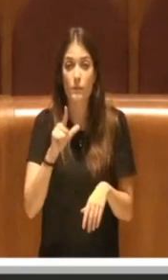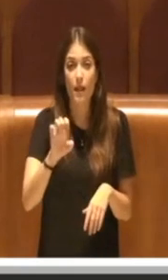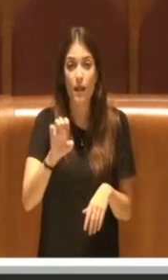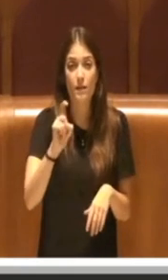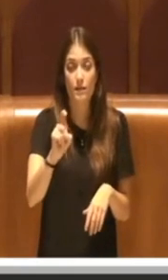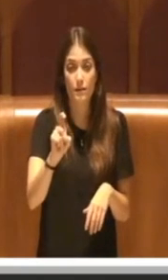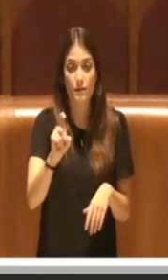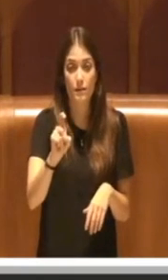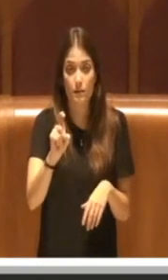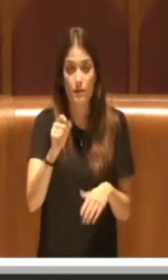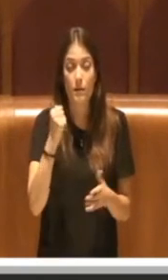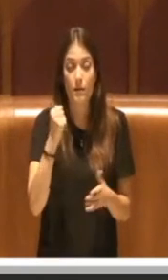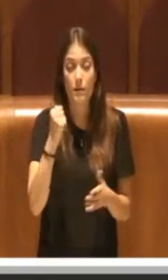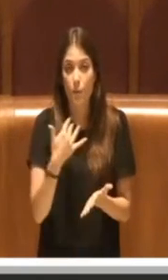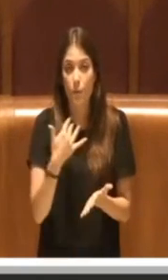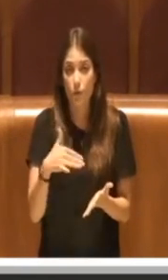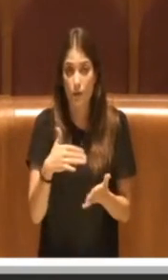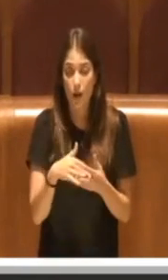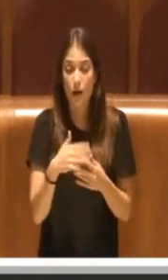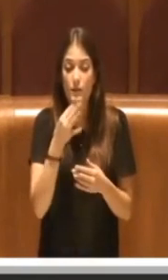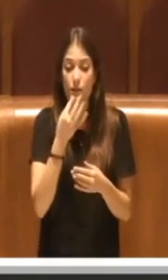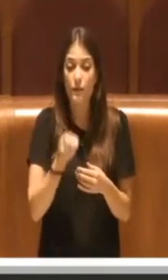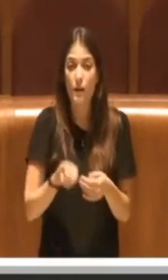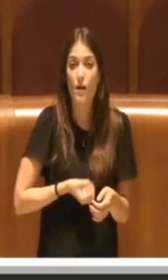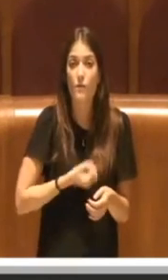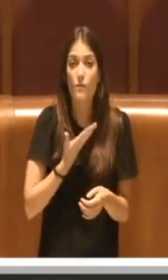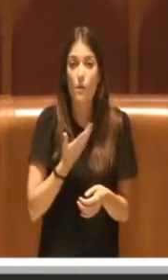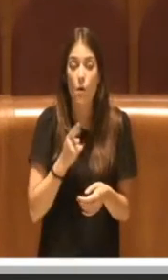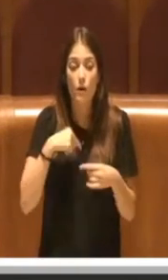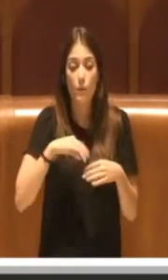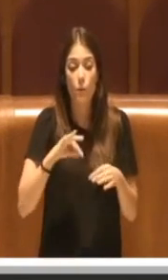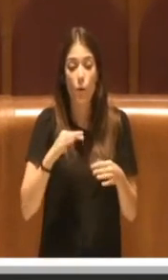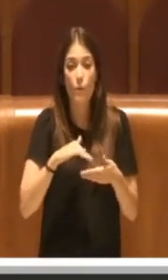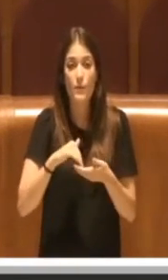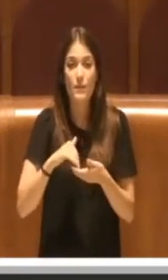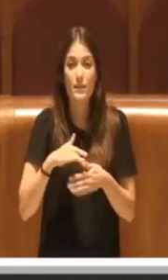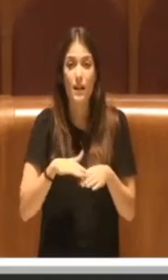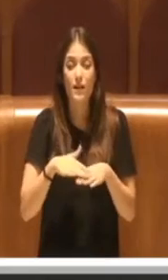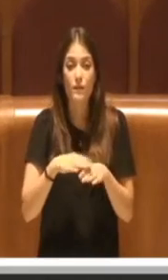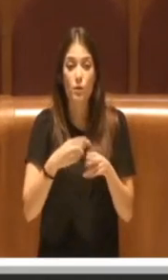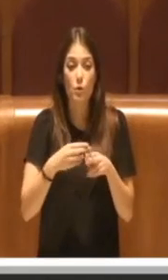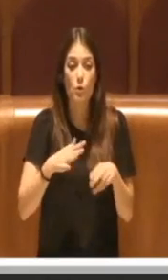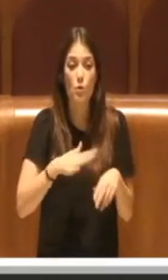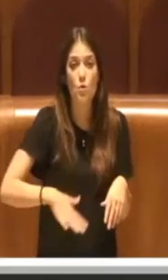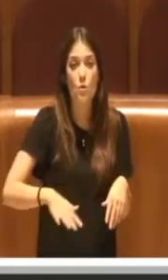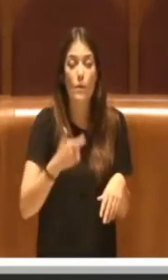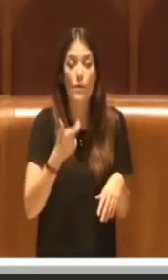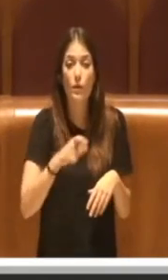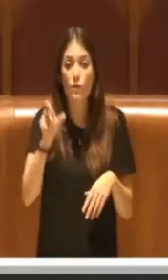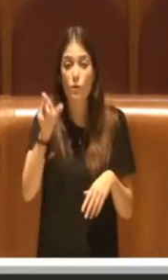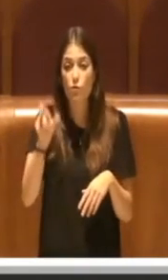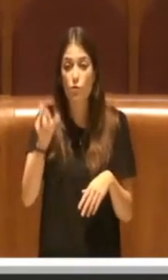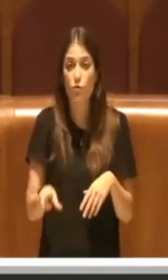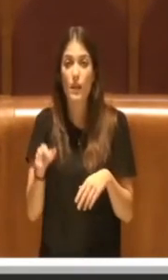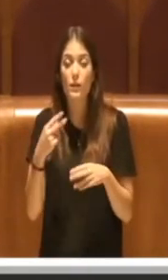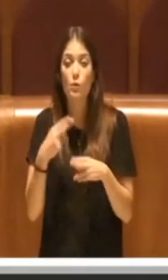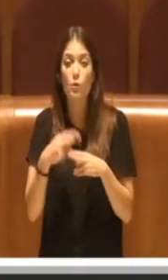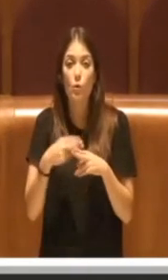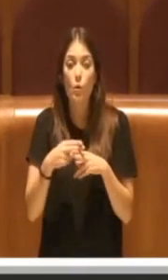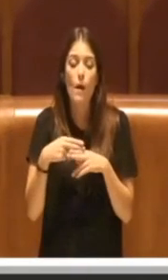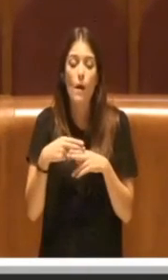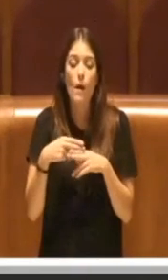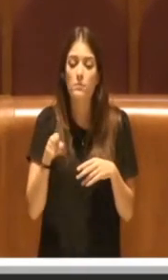fondamentale la nostra voglia di rendere omogenei i servizi su Roma, perché un cittadino romano, a prescindere da dove